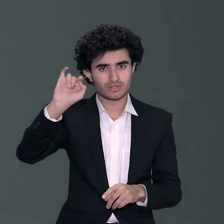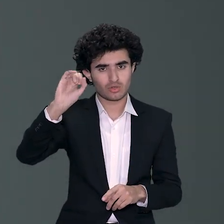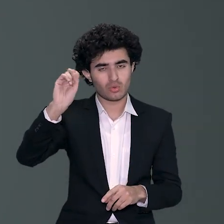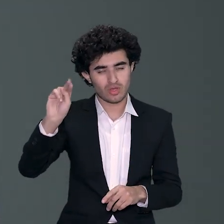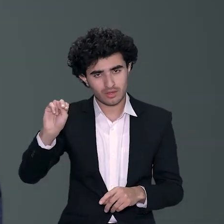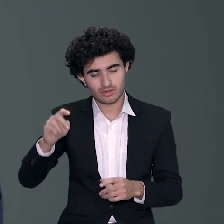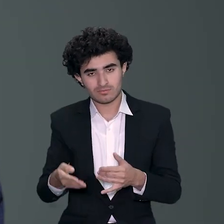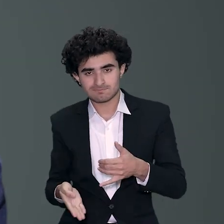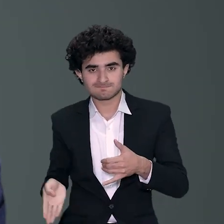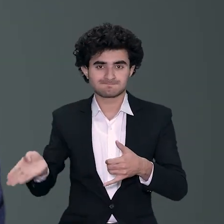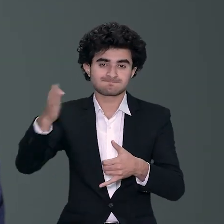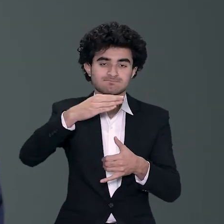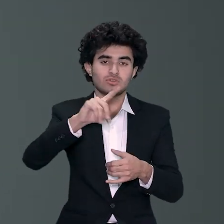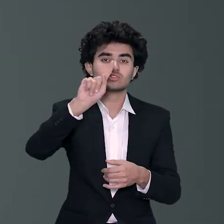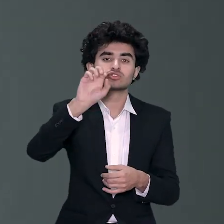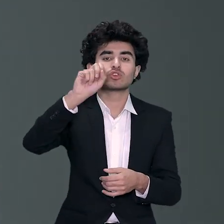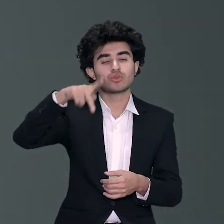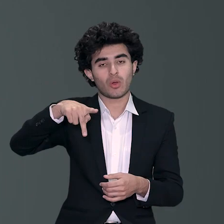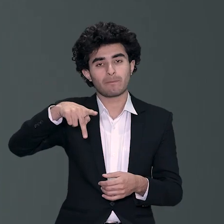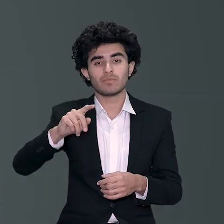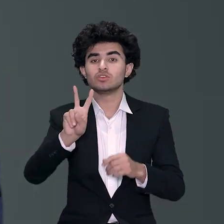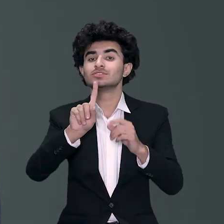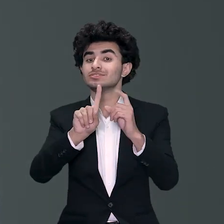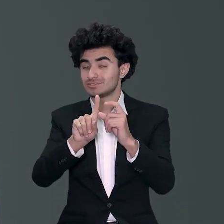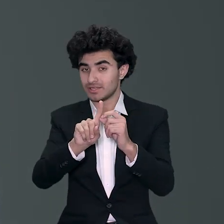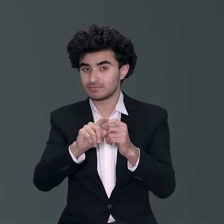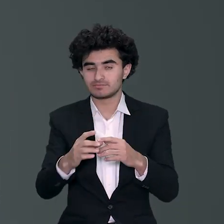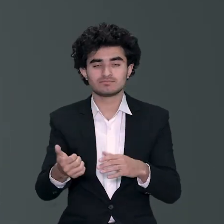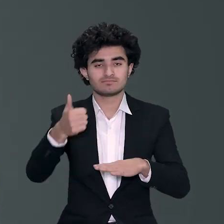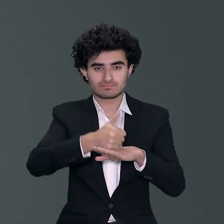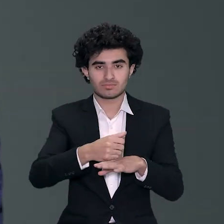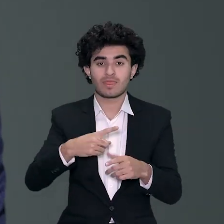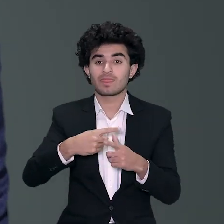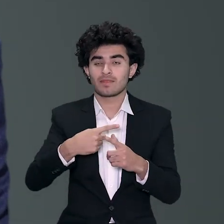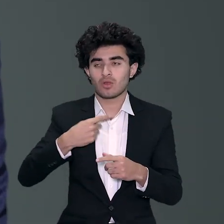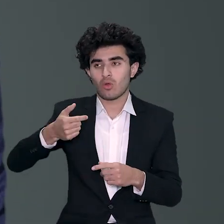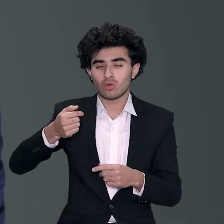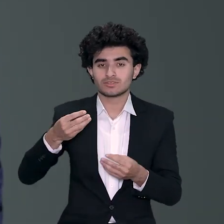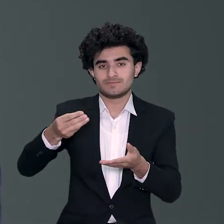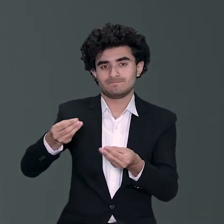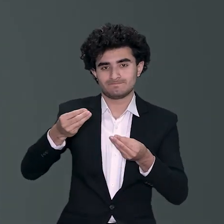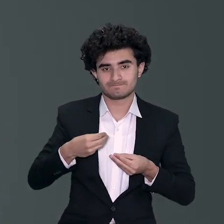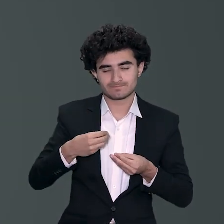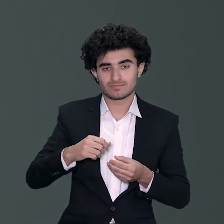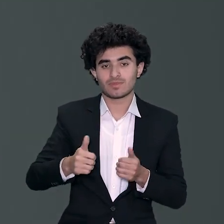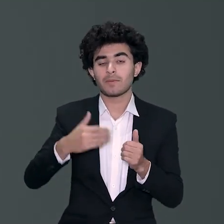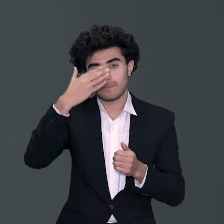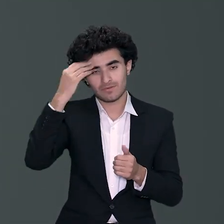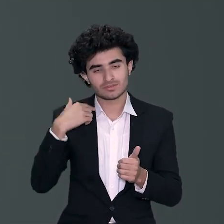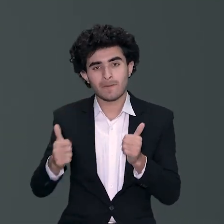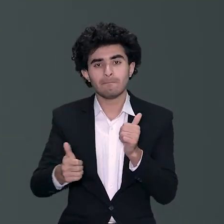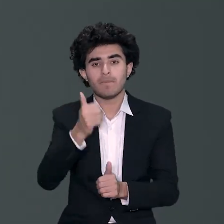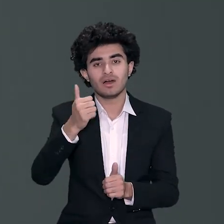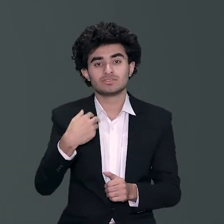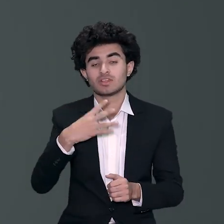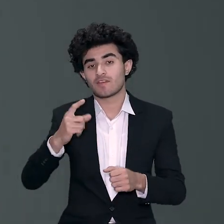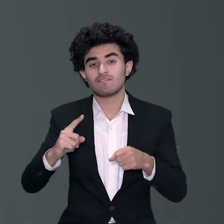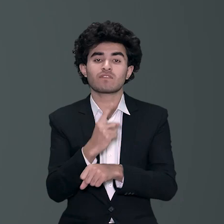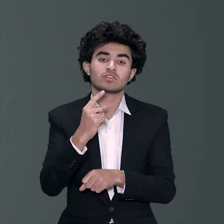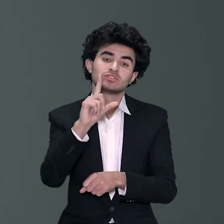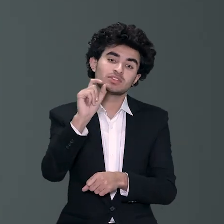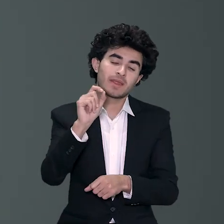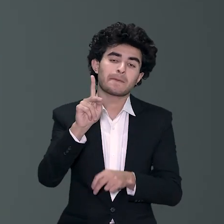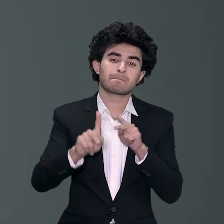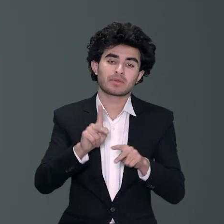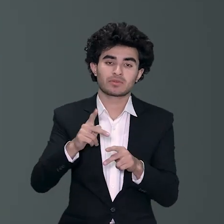کالج کے بھی ٹاپ ٹین ٹاپ ٹونٹی میں آ جاتا ہے تو یہ وہ زندگی کا پہلا سٹیج ہے جہاں پہ مجھے یہ سمجھ